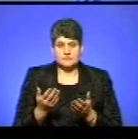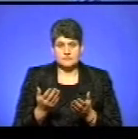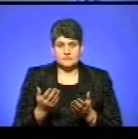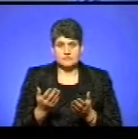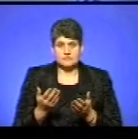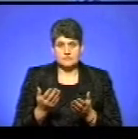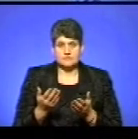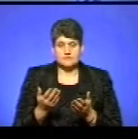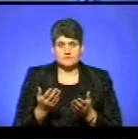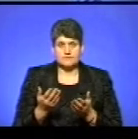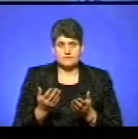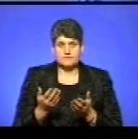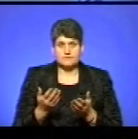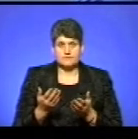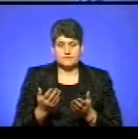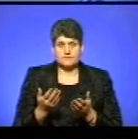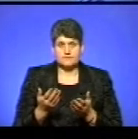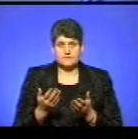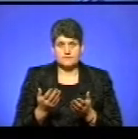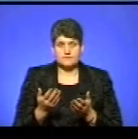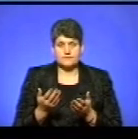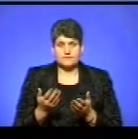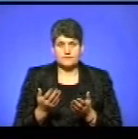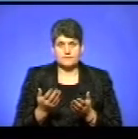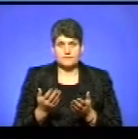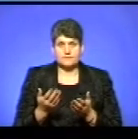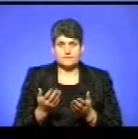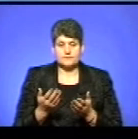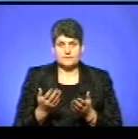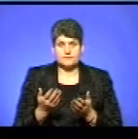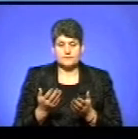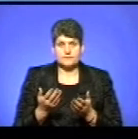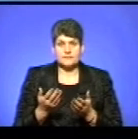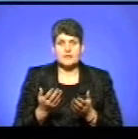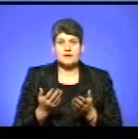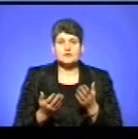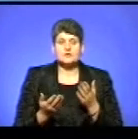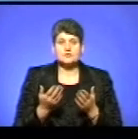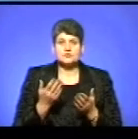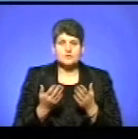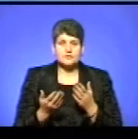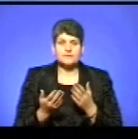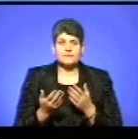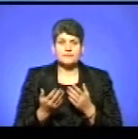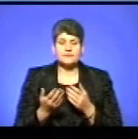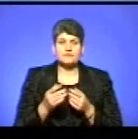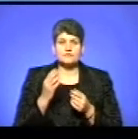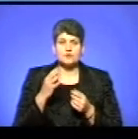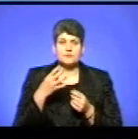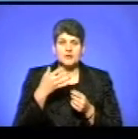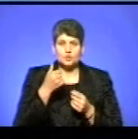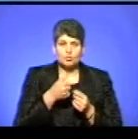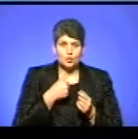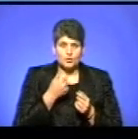може, не розберусь. Почаю, може бути русським, як в 45-му році.